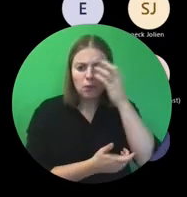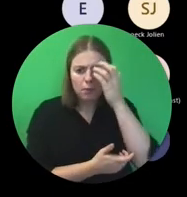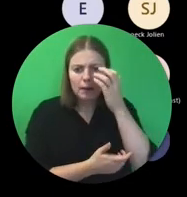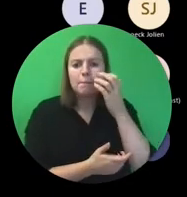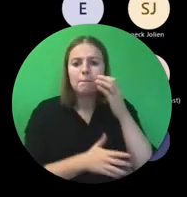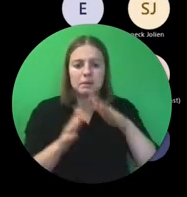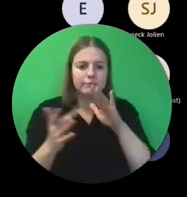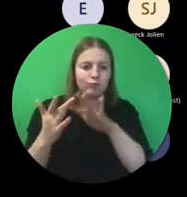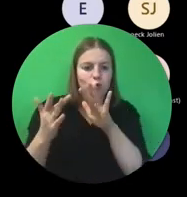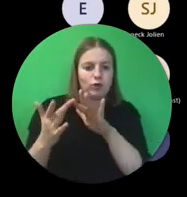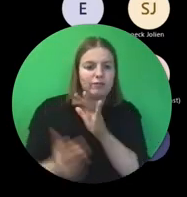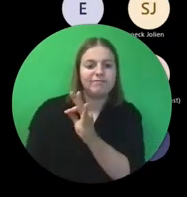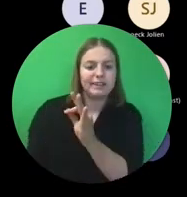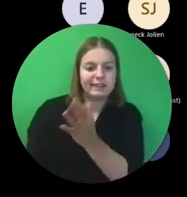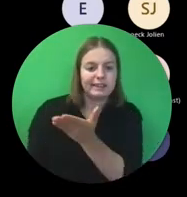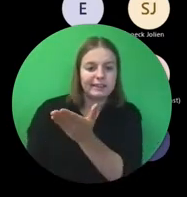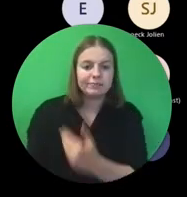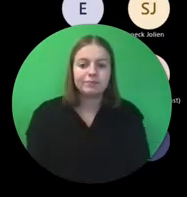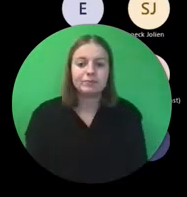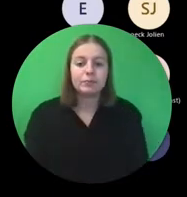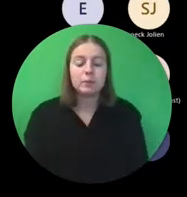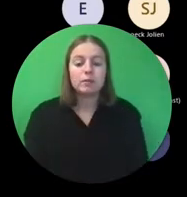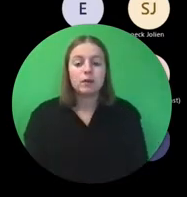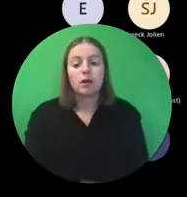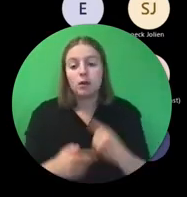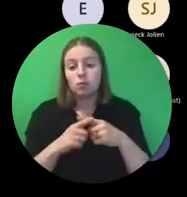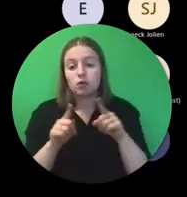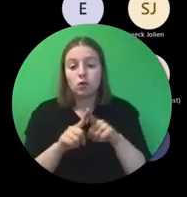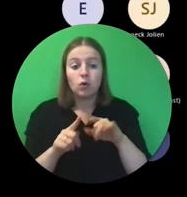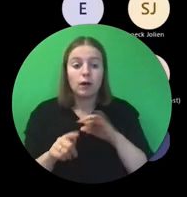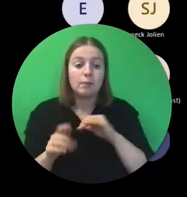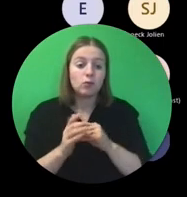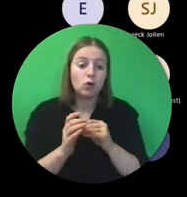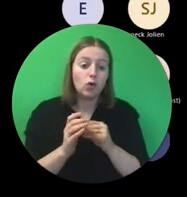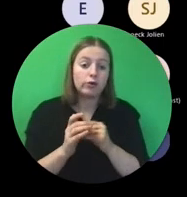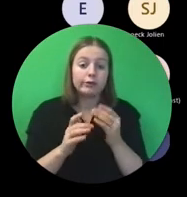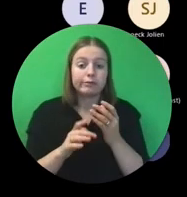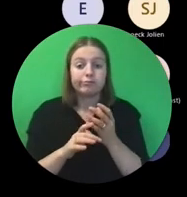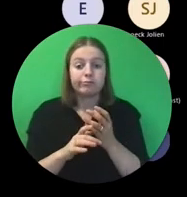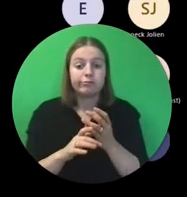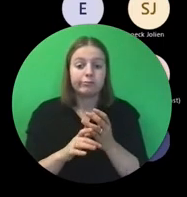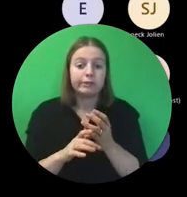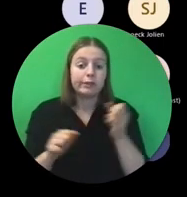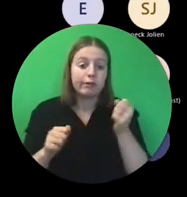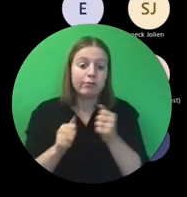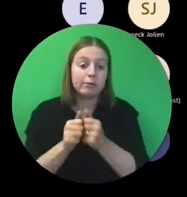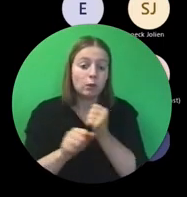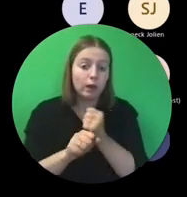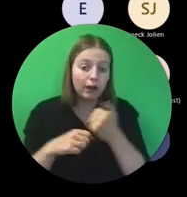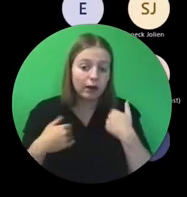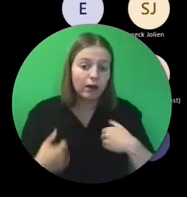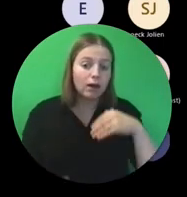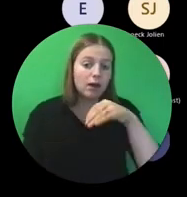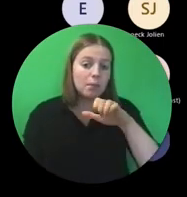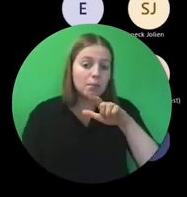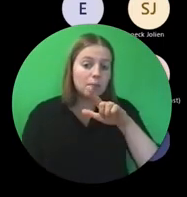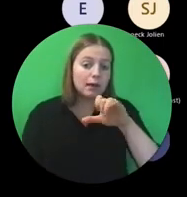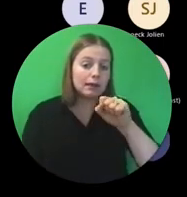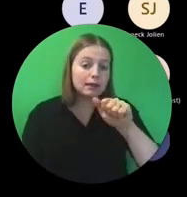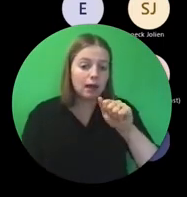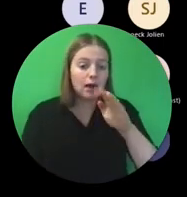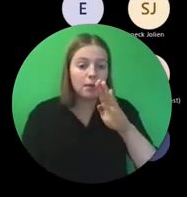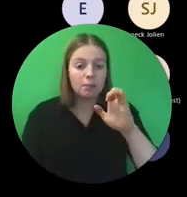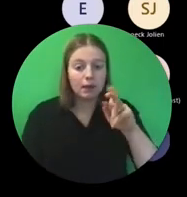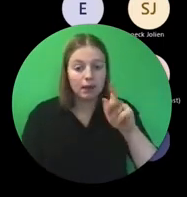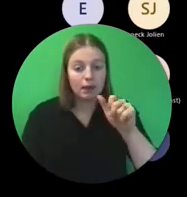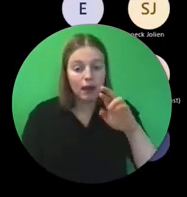je met hem contact opneemt. En verder ga je hier nog kennis maken met Melissa Bekaert, stafmedewerker binnen mijn team,